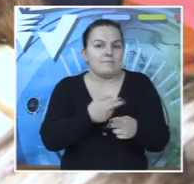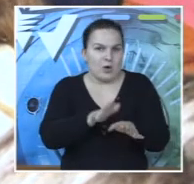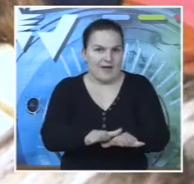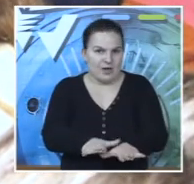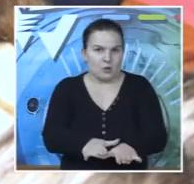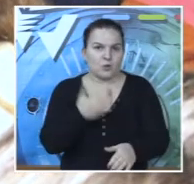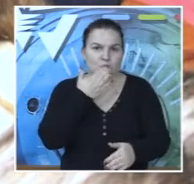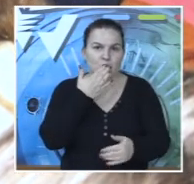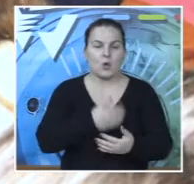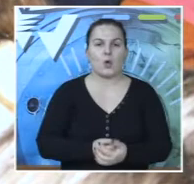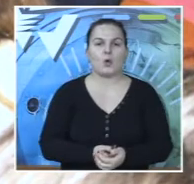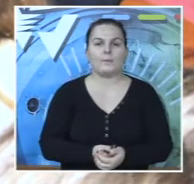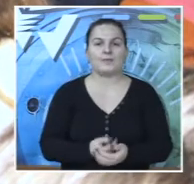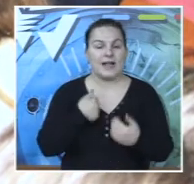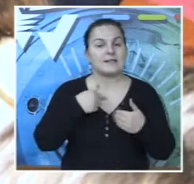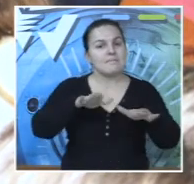školu.